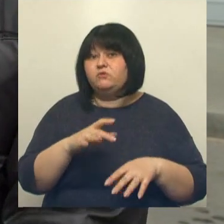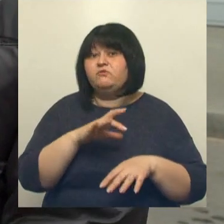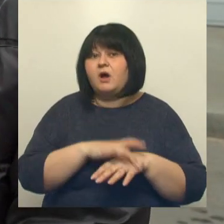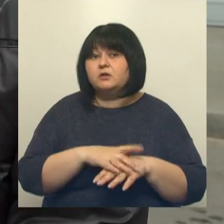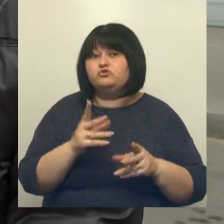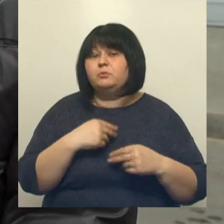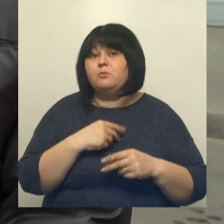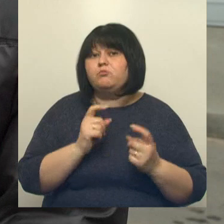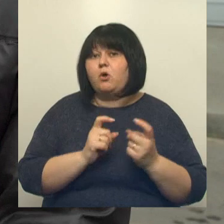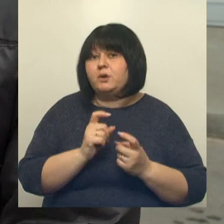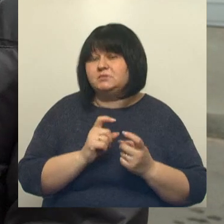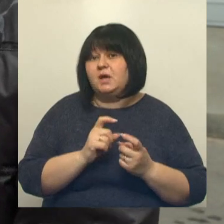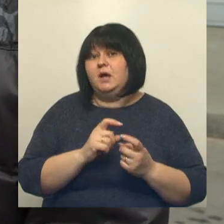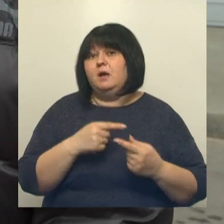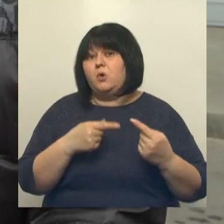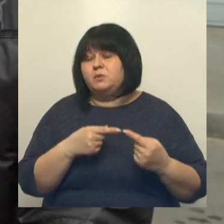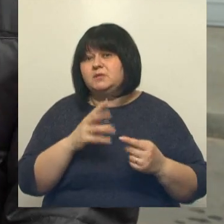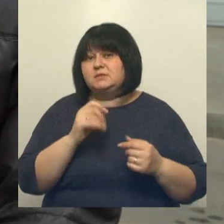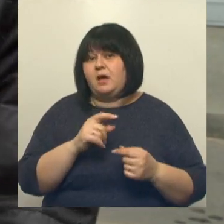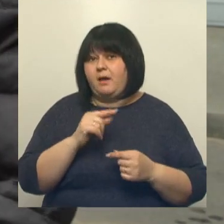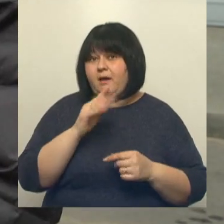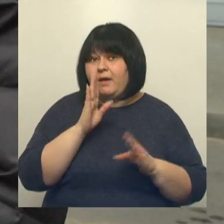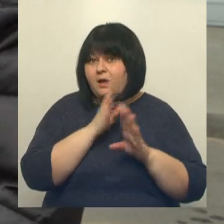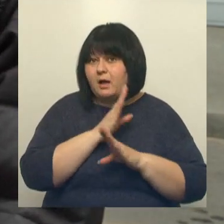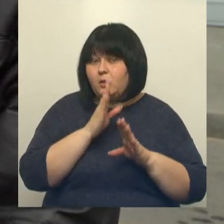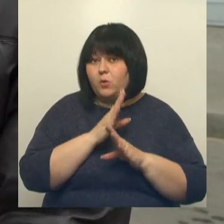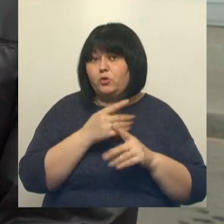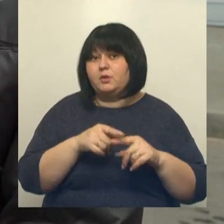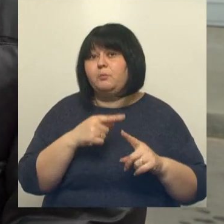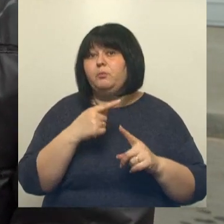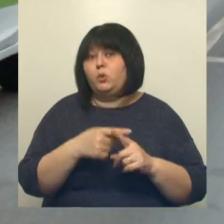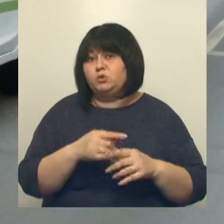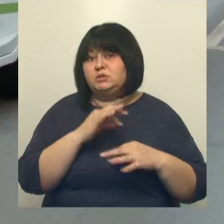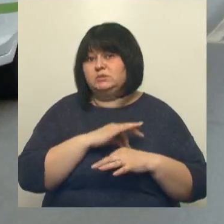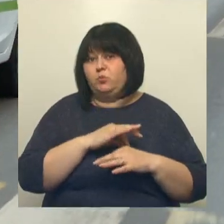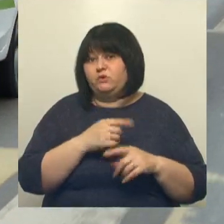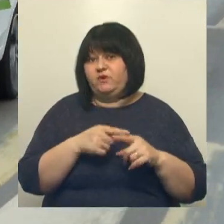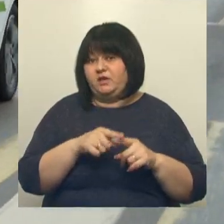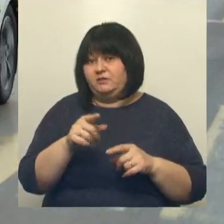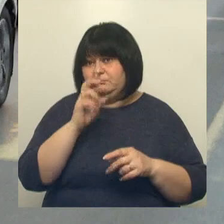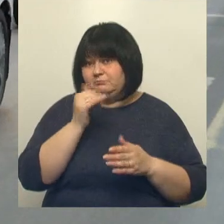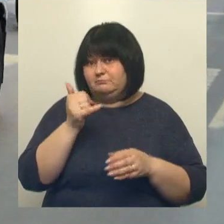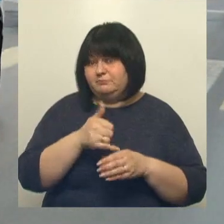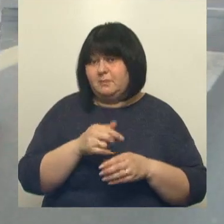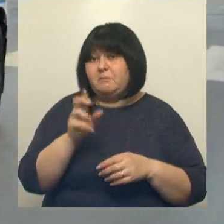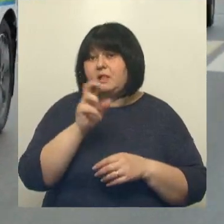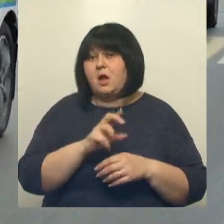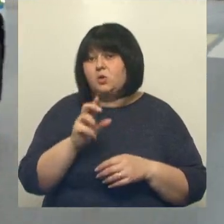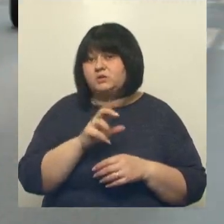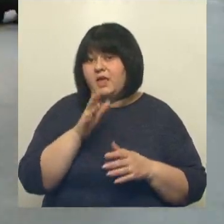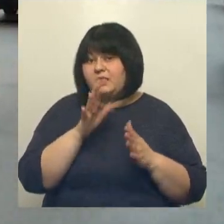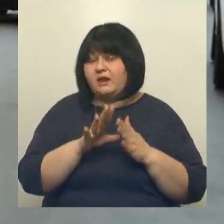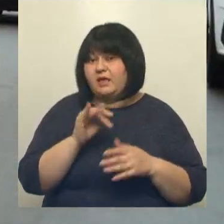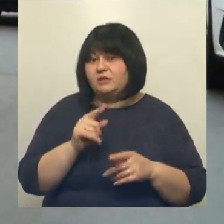за экологию, это уже есть неоспоримый плюс от использования этого вида топлива. Белгородские энергетики